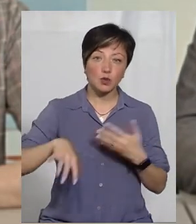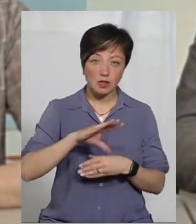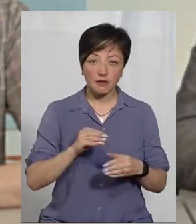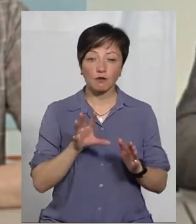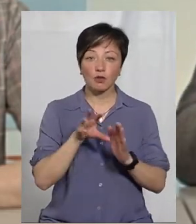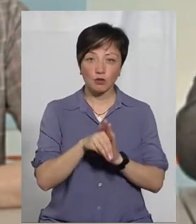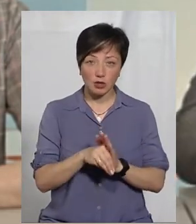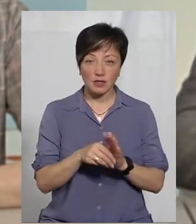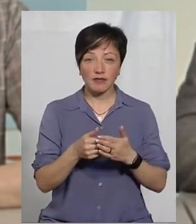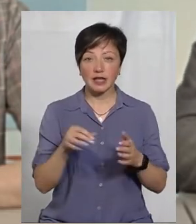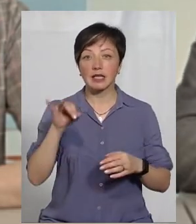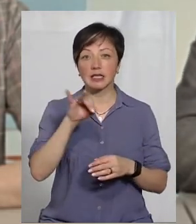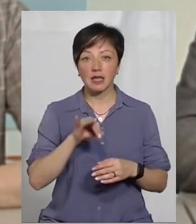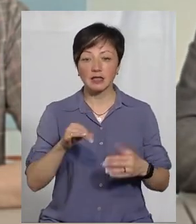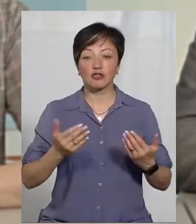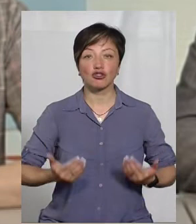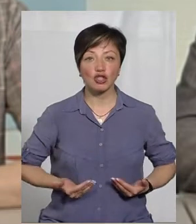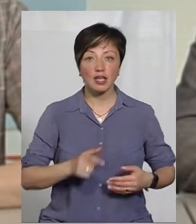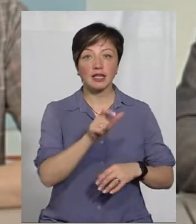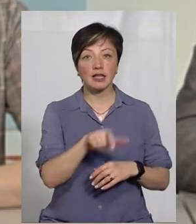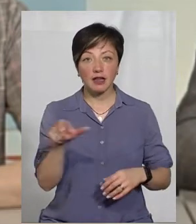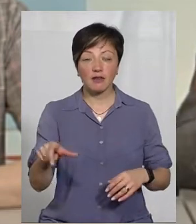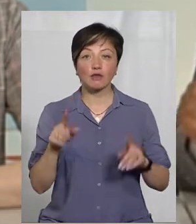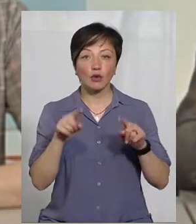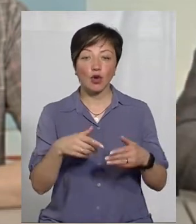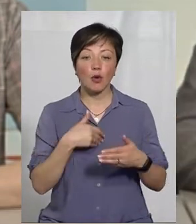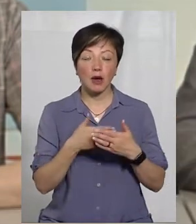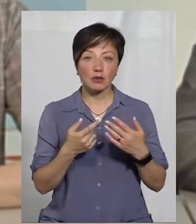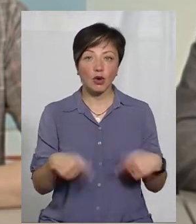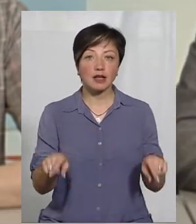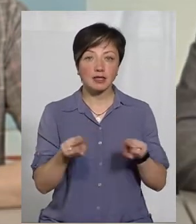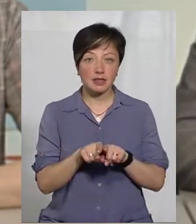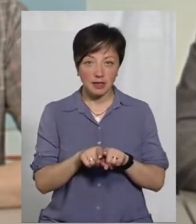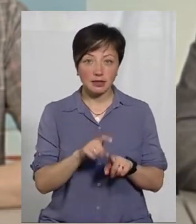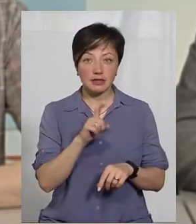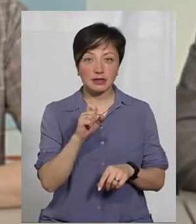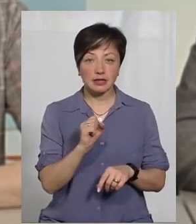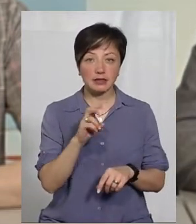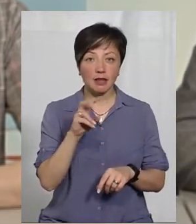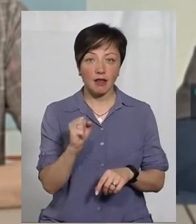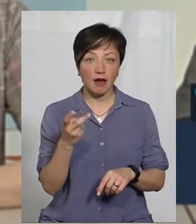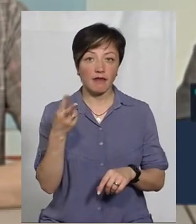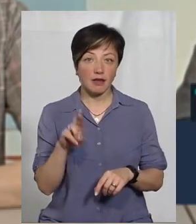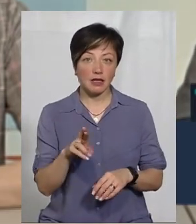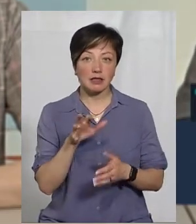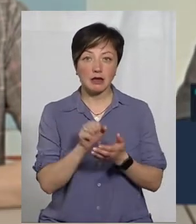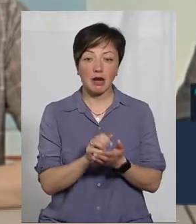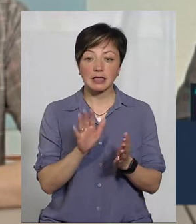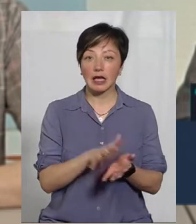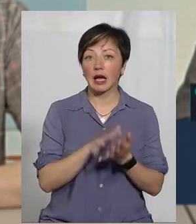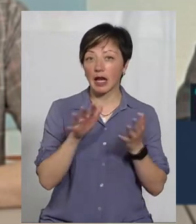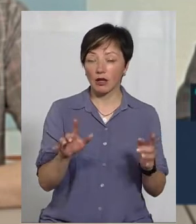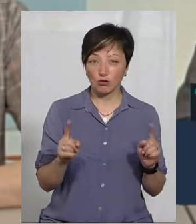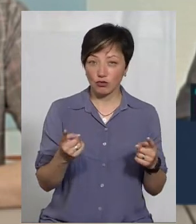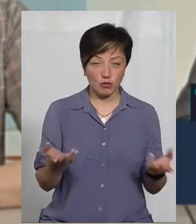тому числі, насамперед, і з'яславських жителів, і від тої самої громадської організації «Заслав'ї», яка займається тільки критикою